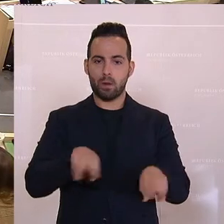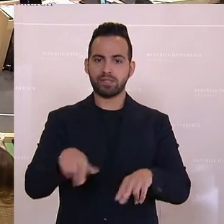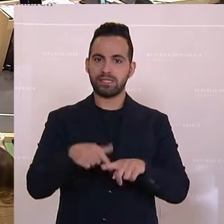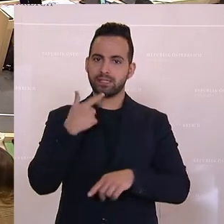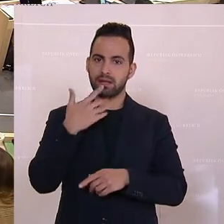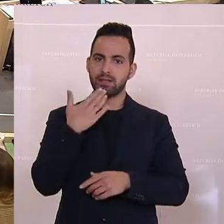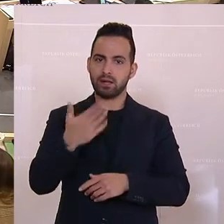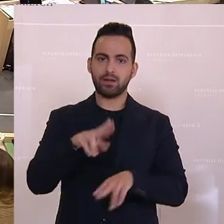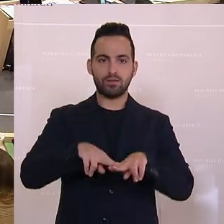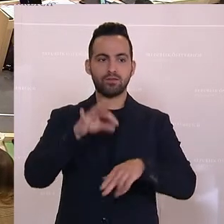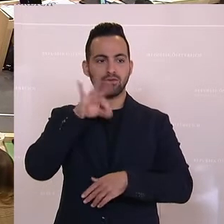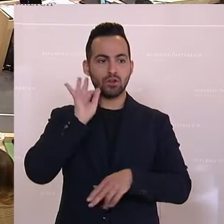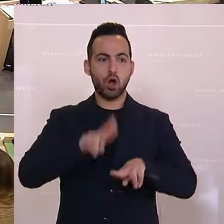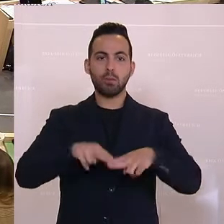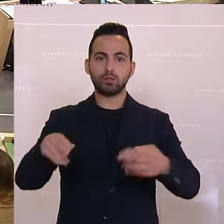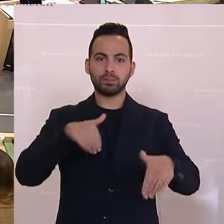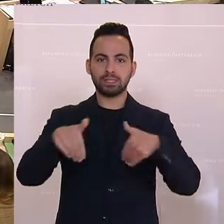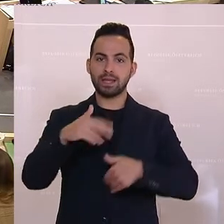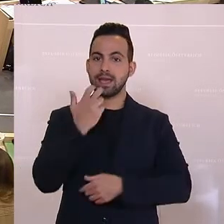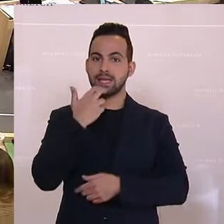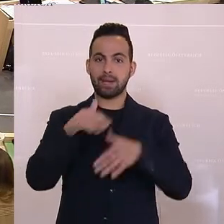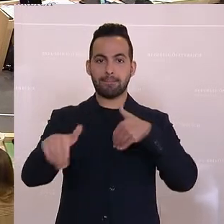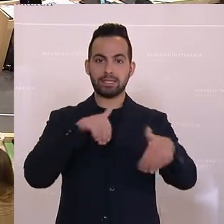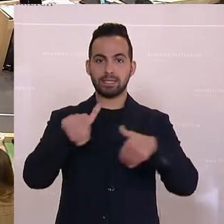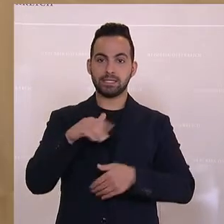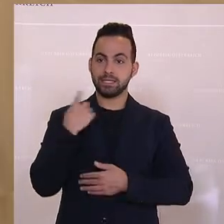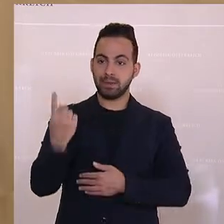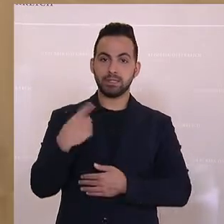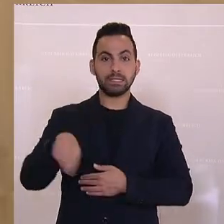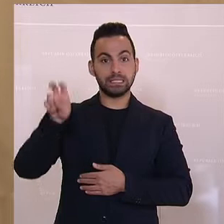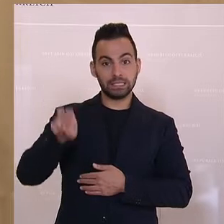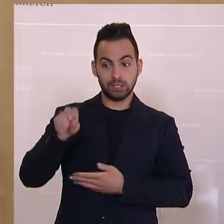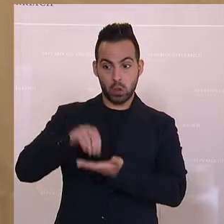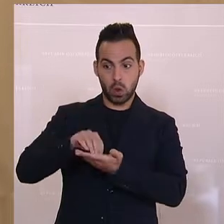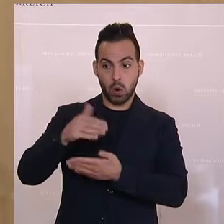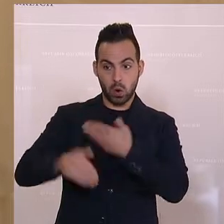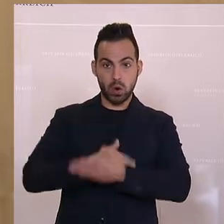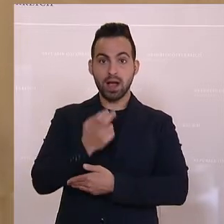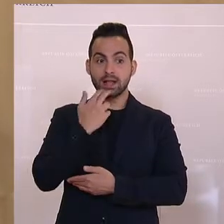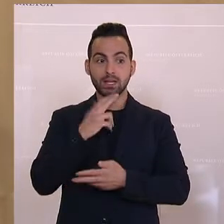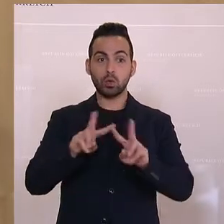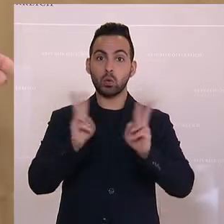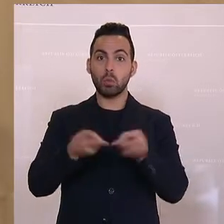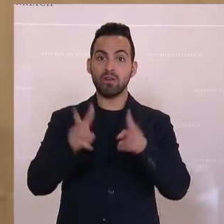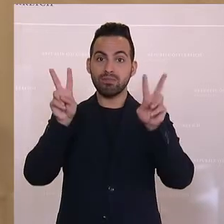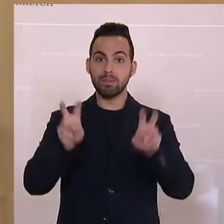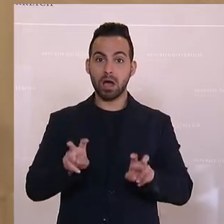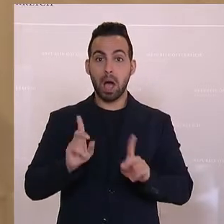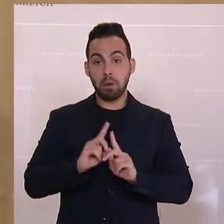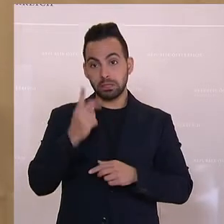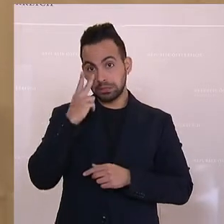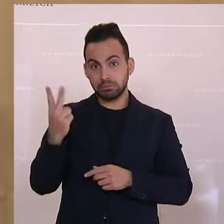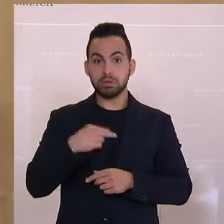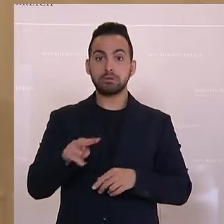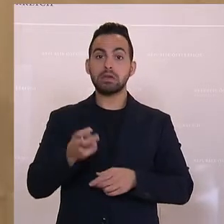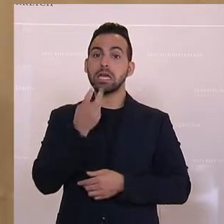Alois Schroll von der SPÖ ist am Wort. Bundesministerin, dass Sie sitzenbleibt noch den Energie- und Umweltthemen, aber scheinbar ist